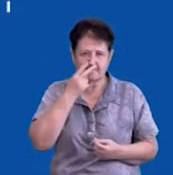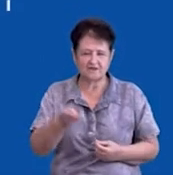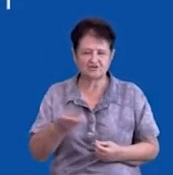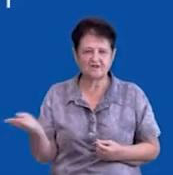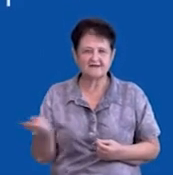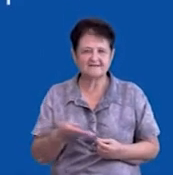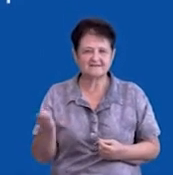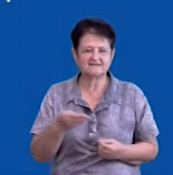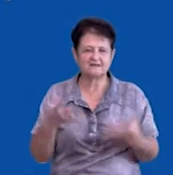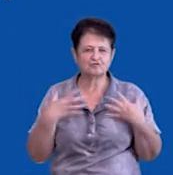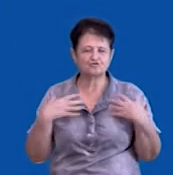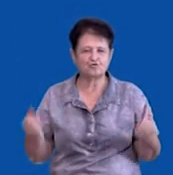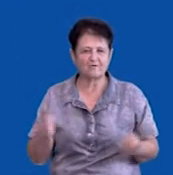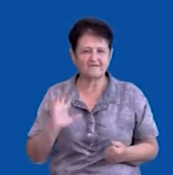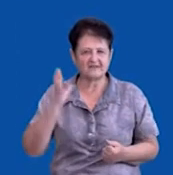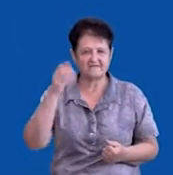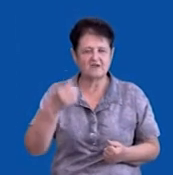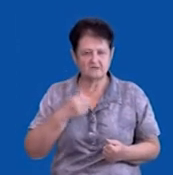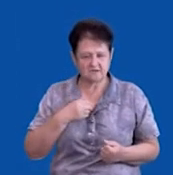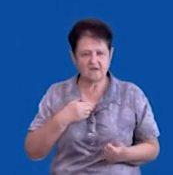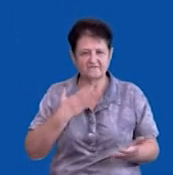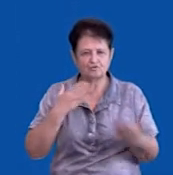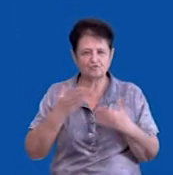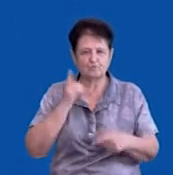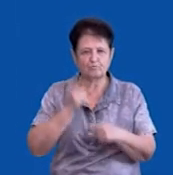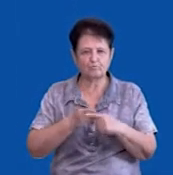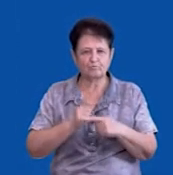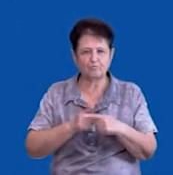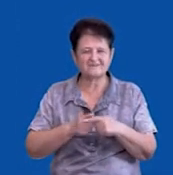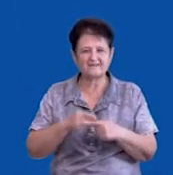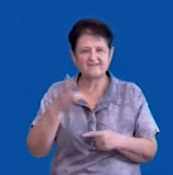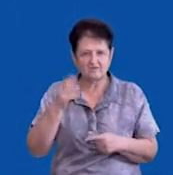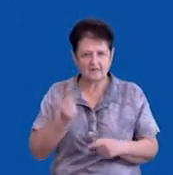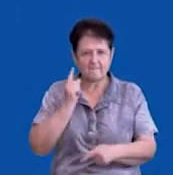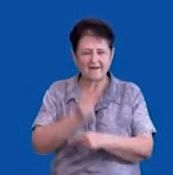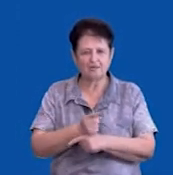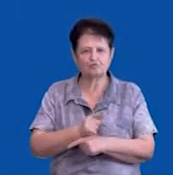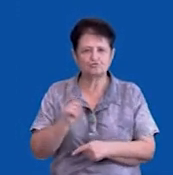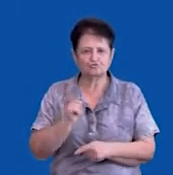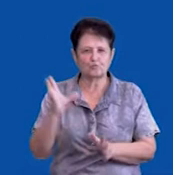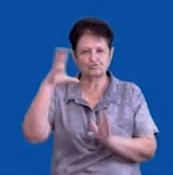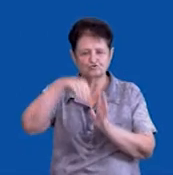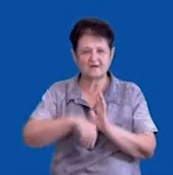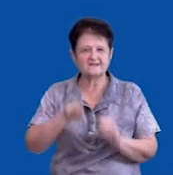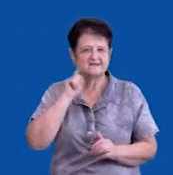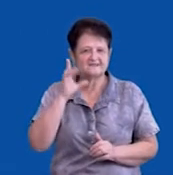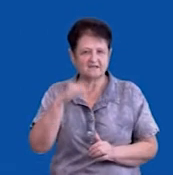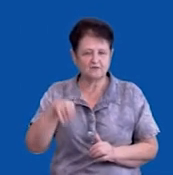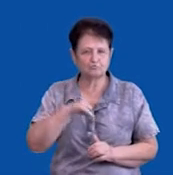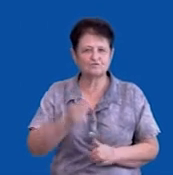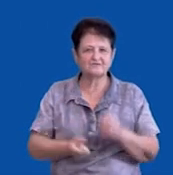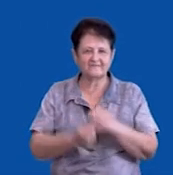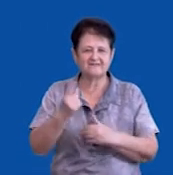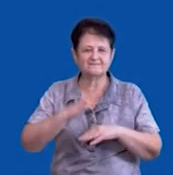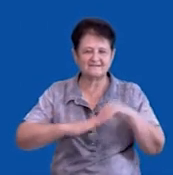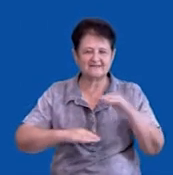зрізані здорові доросле дерева, тому я позитивно відношуся до мораторію, а також до того, щоб у штаті «Зеленбуда». Відповідно, з